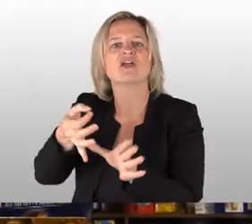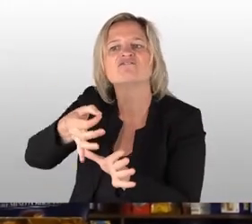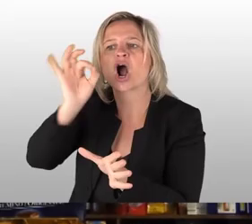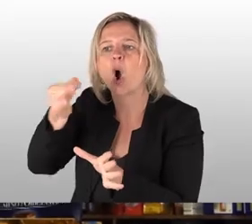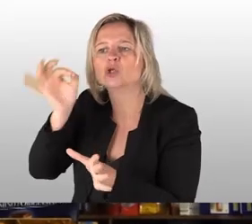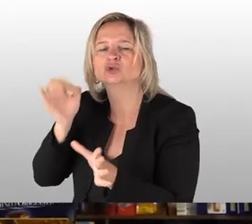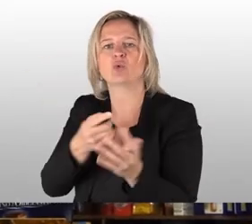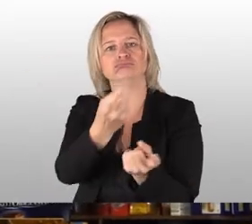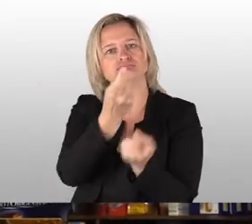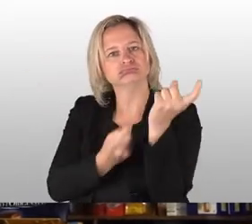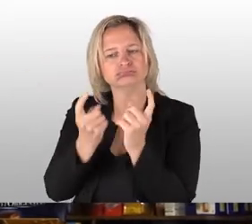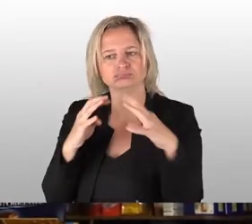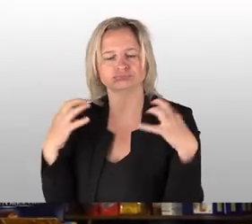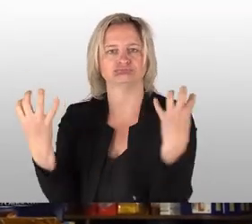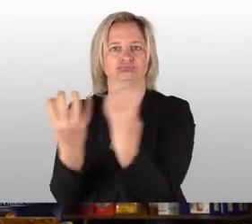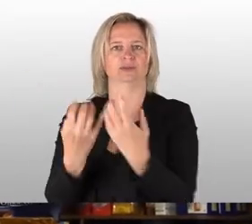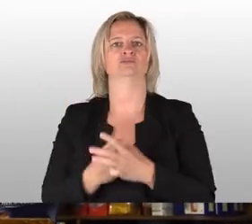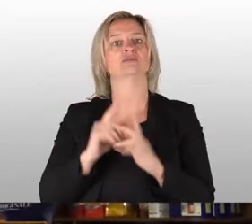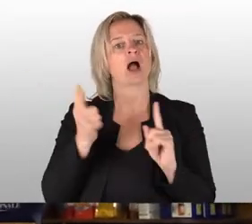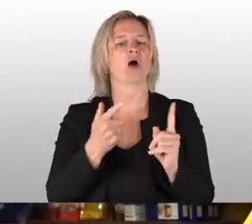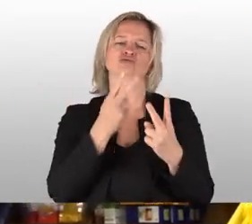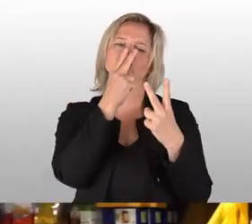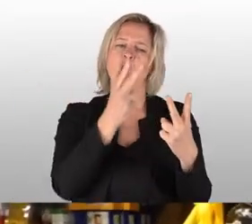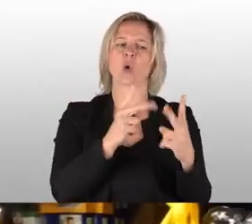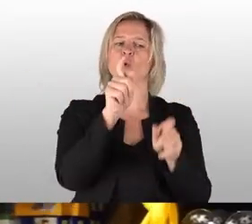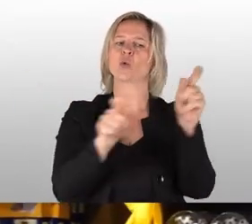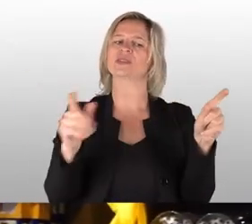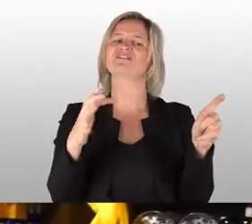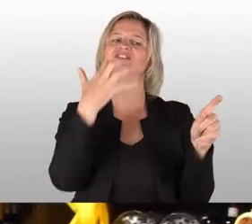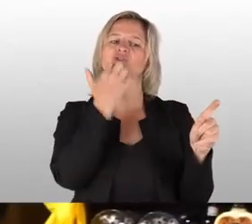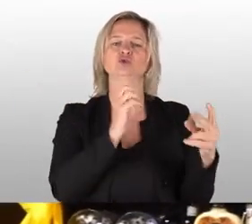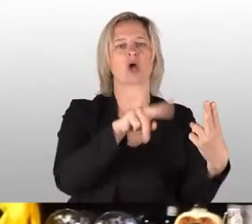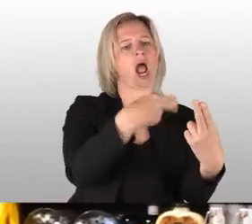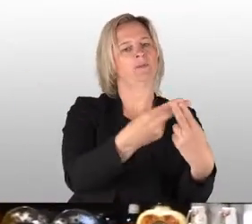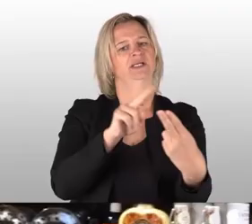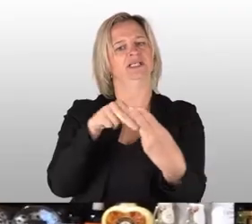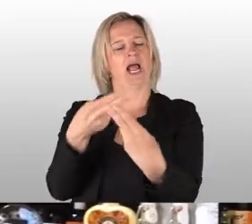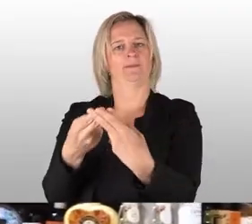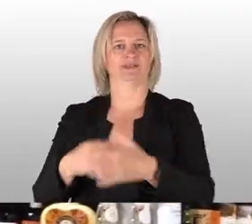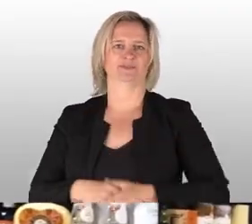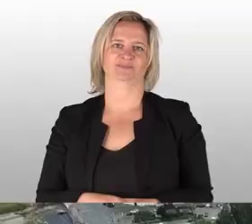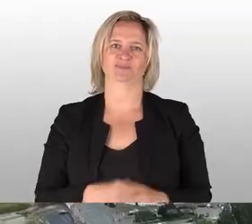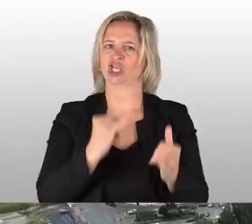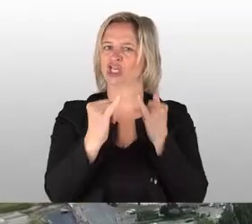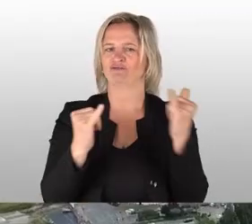in der Richtung. Und wir versuchen ganz individuell auf jeden Kunden einzugehen, der von uns was möchte.